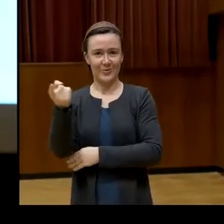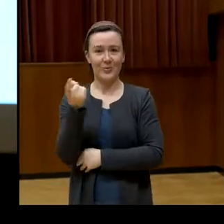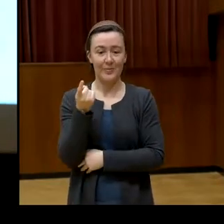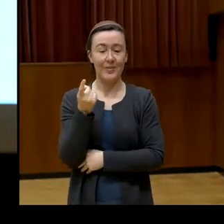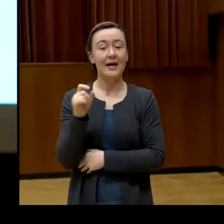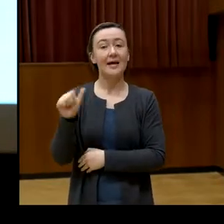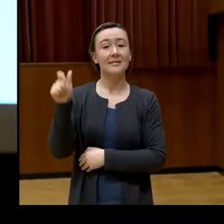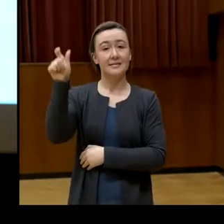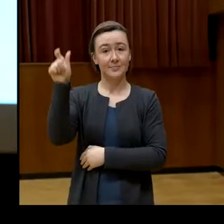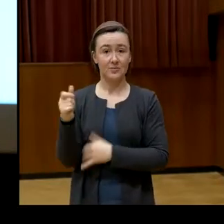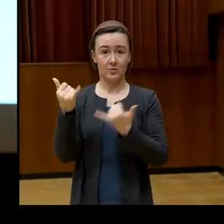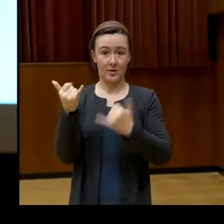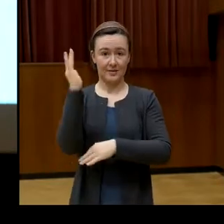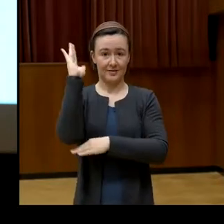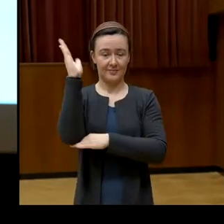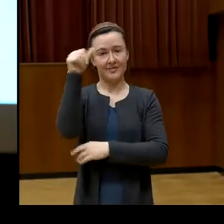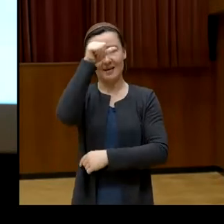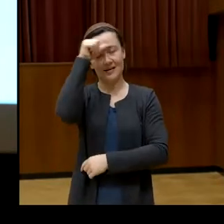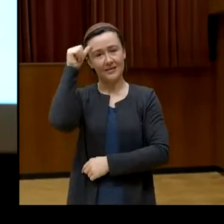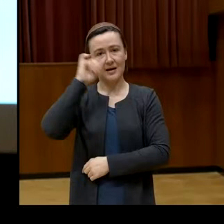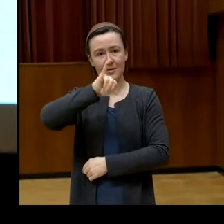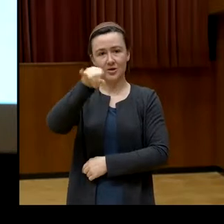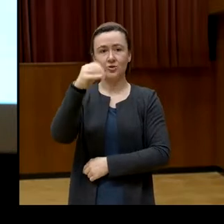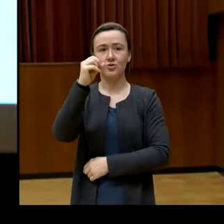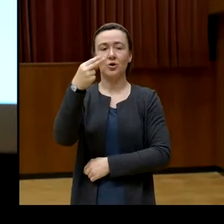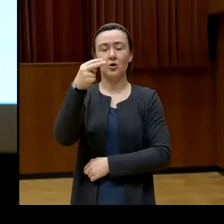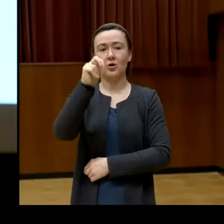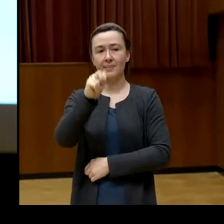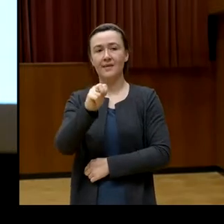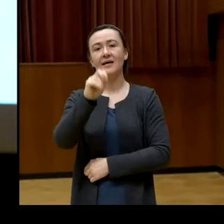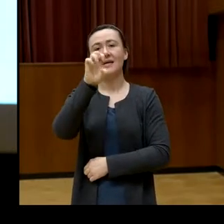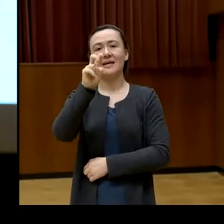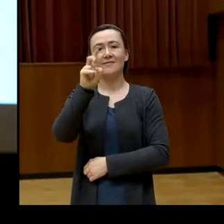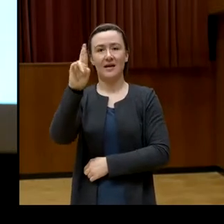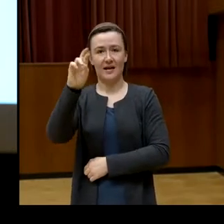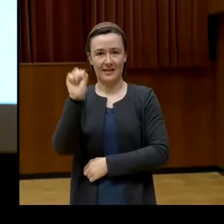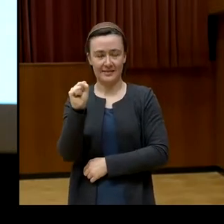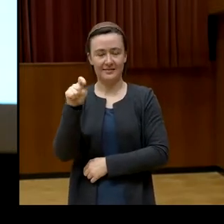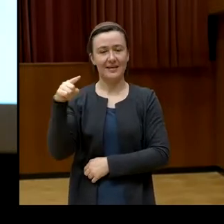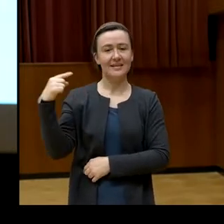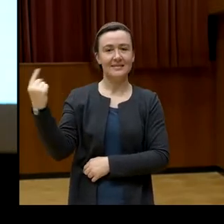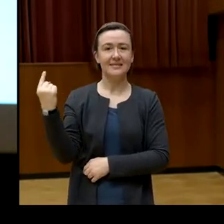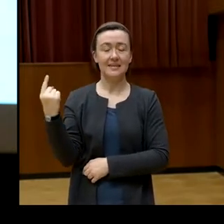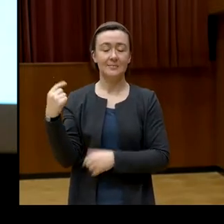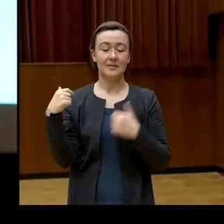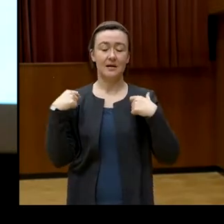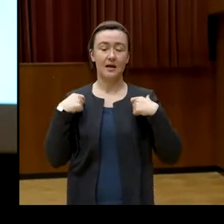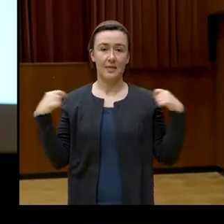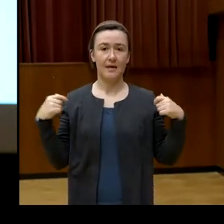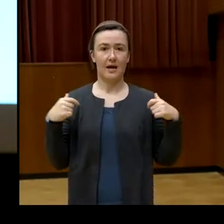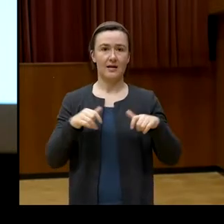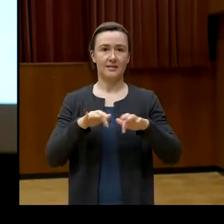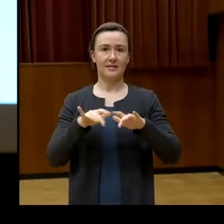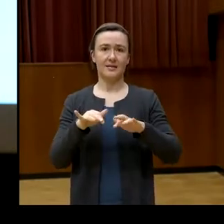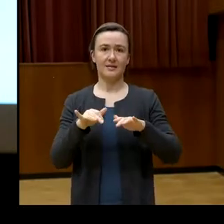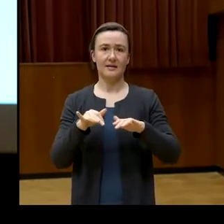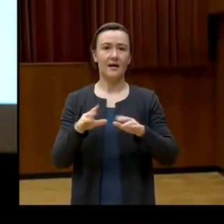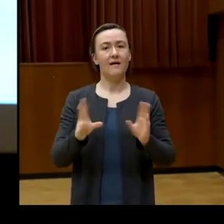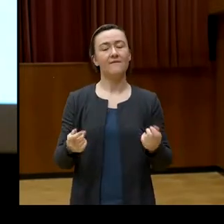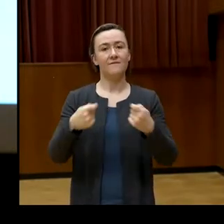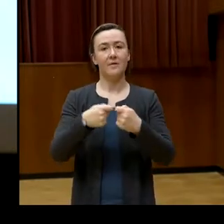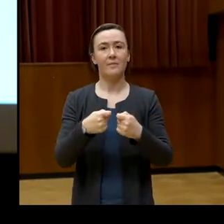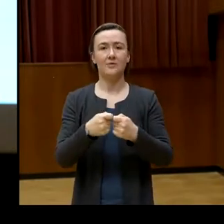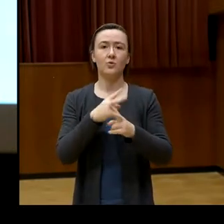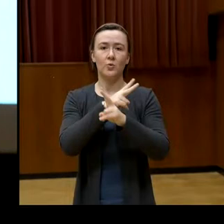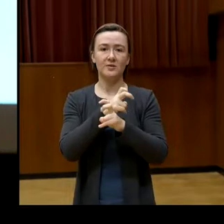heute ist John Evers. Er ist Generalsekretär des Verbandes der österreichischen Volkshochschulen. Wer John